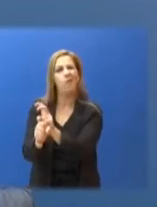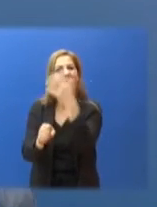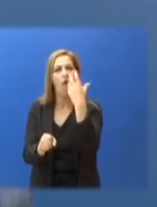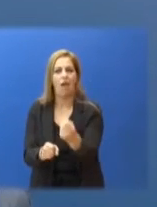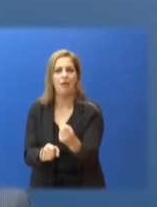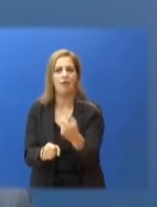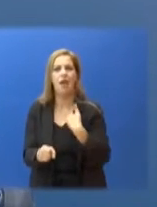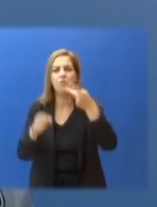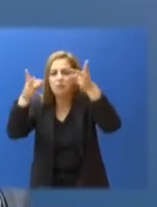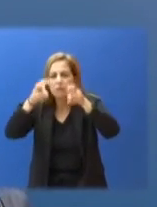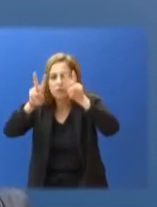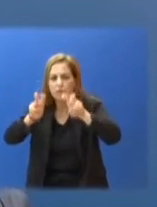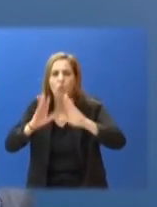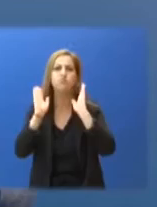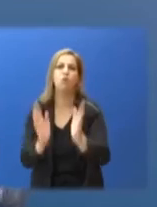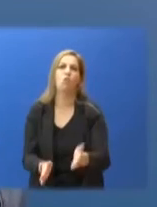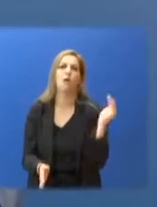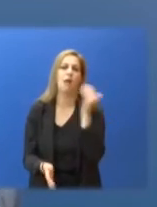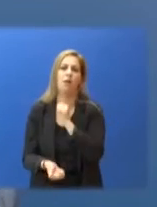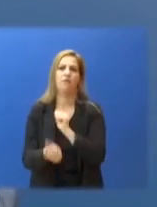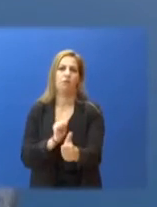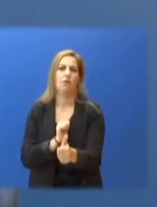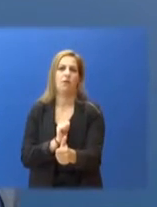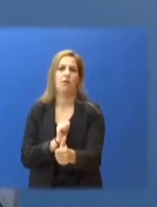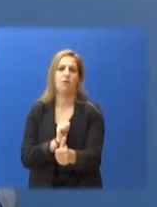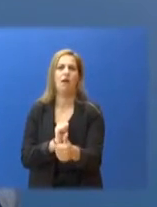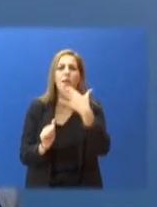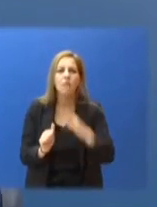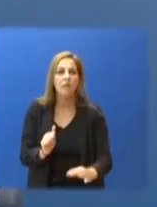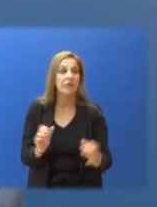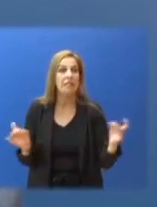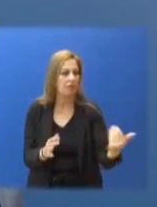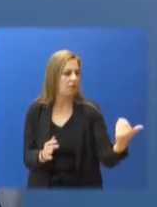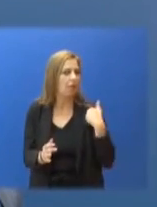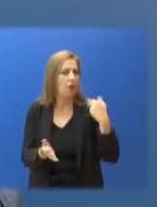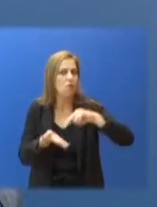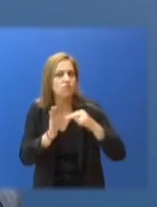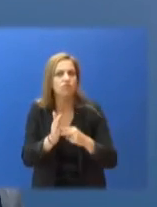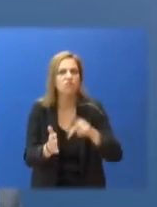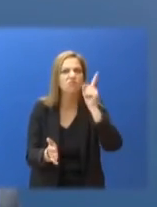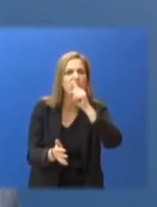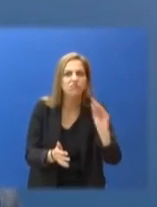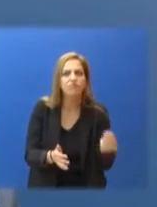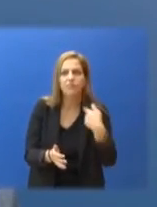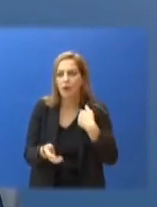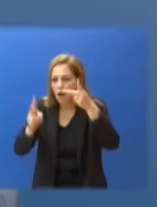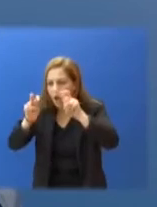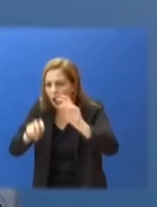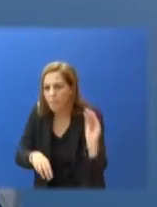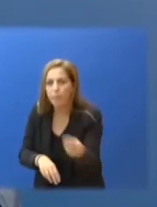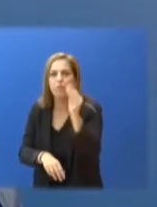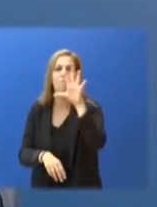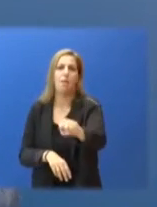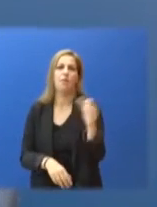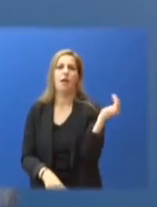οικονομικού, κοινωνικού, εκπαιδευτικού και ευρύτερα πολιτισμικού, τόνισε ο Υφυπουργός παρα το Πρωθυπουργό και Κυβερνητικός Εκπρόσωπος